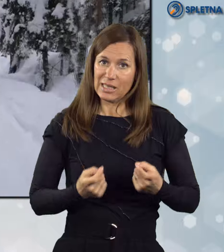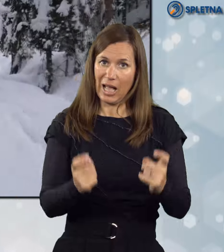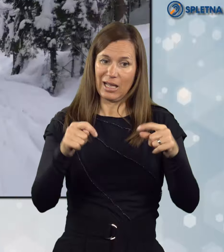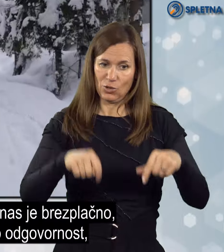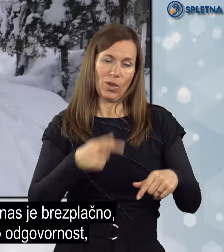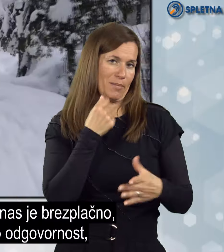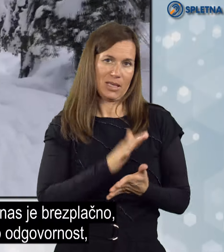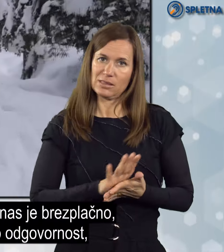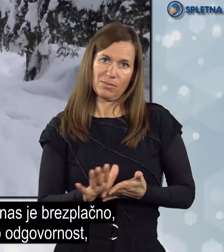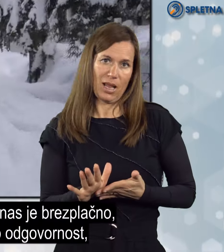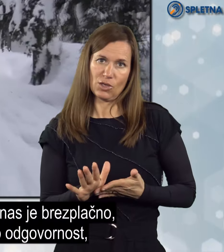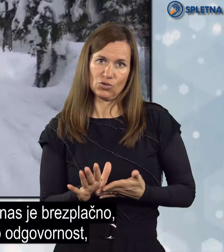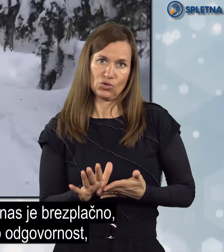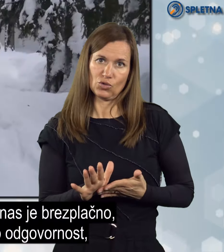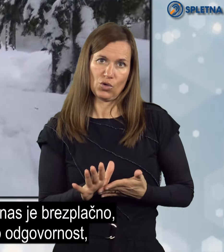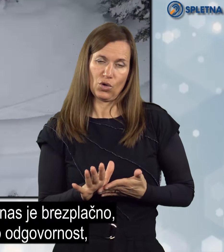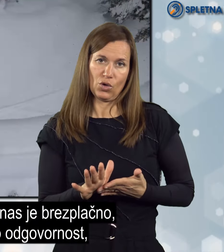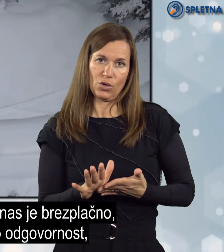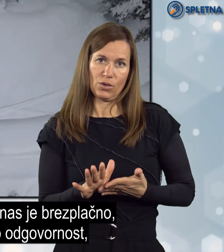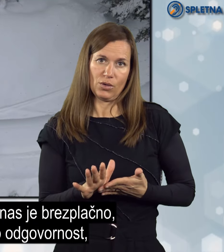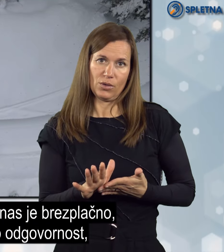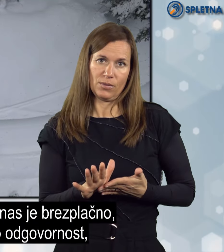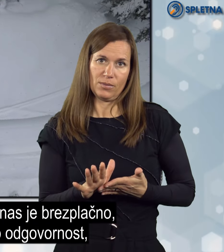Tudi sam, kaj ne prnem je brezplačno,